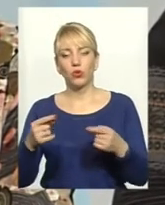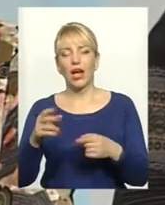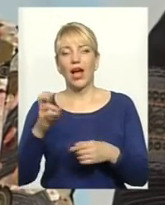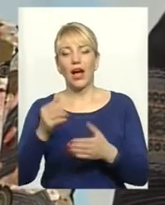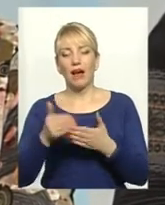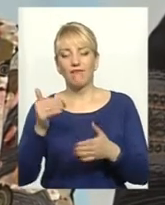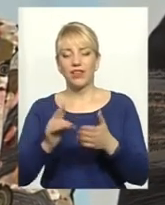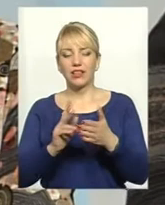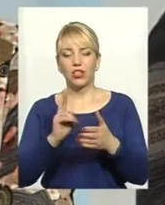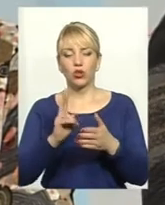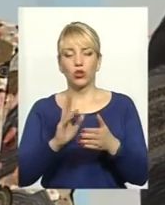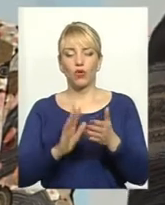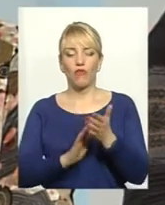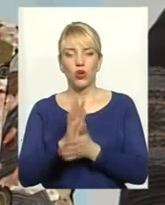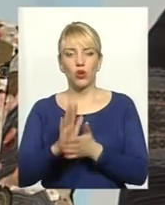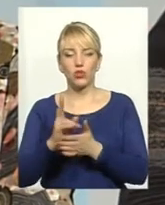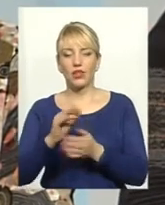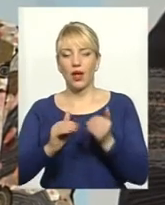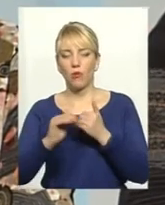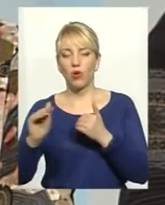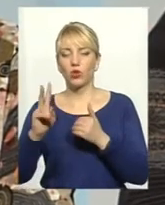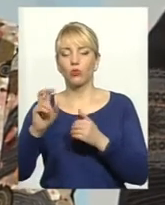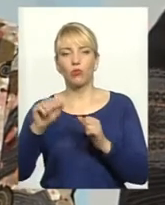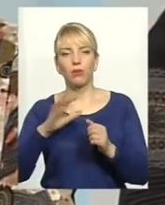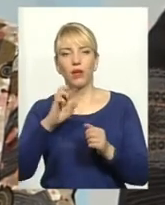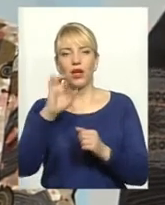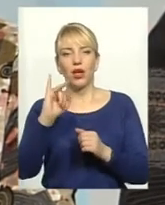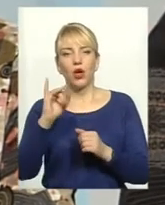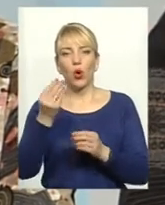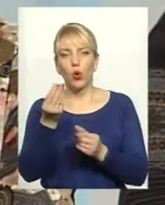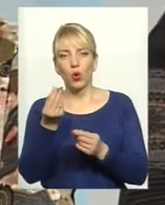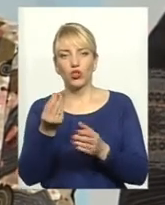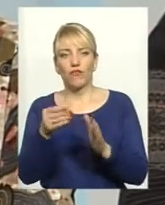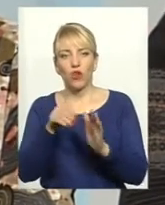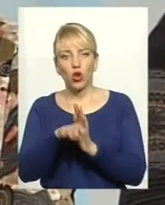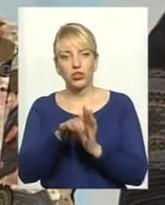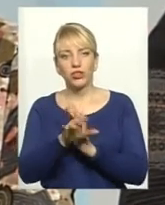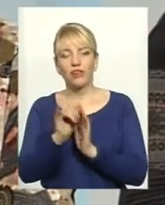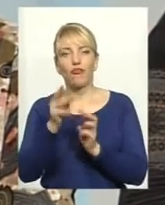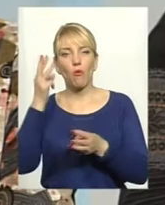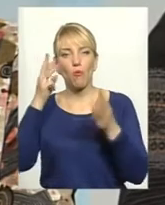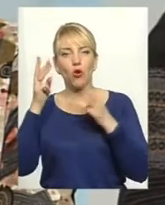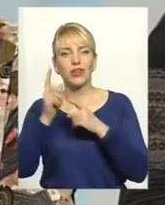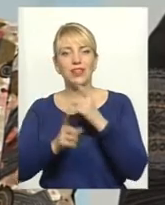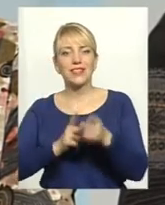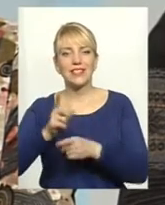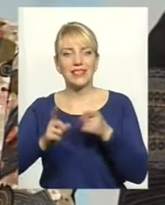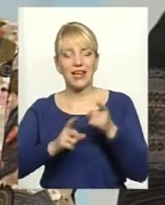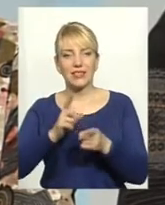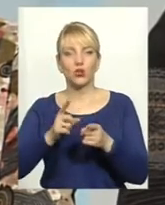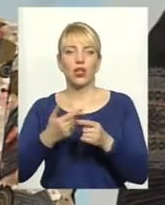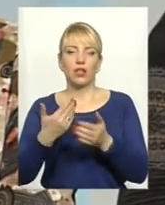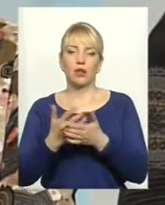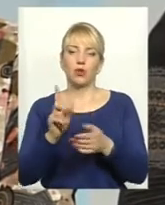які могли б ці гроші саме в модернізацію вложити, в розвиток переробної переробки цієї, ну, сировини,